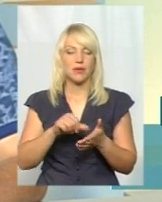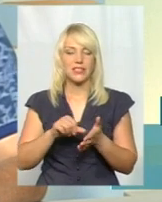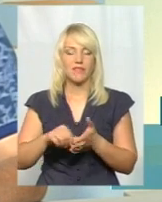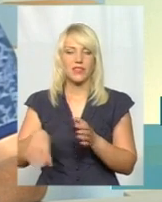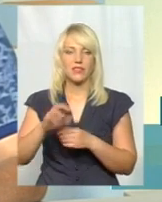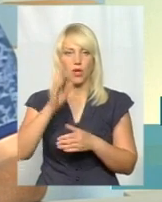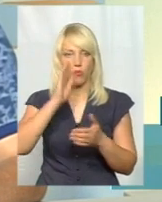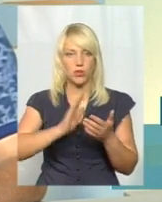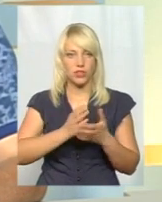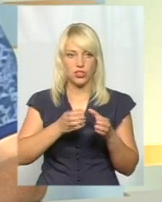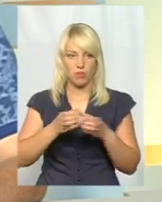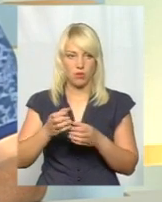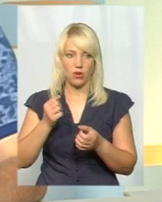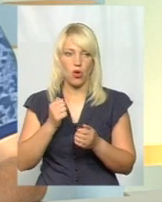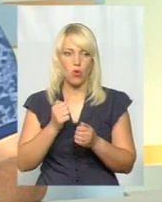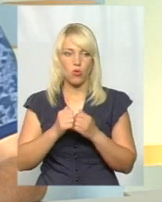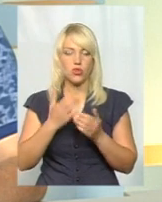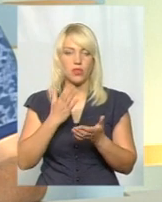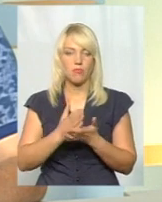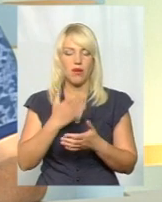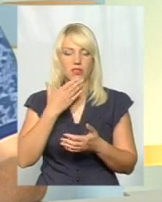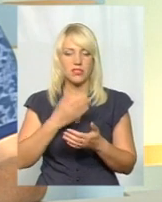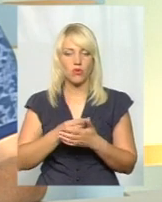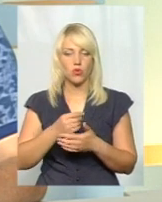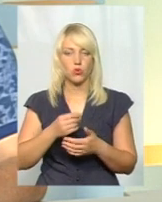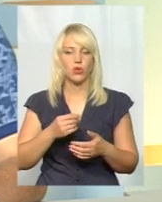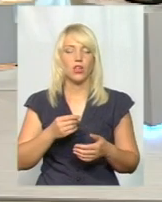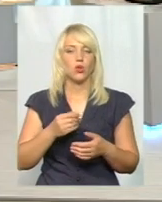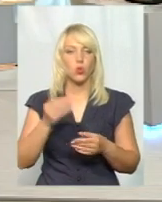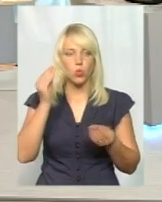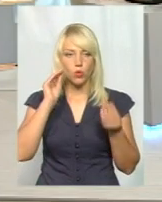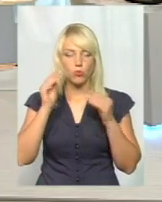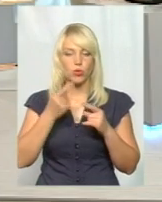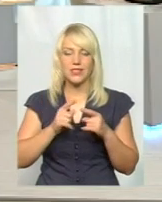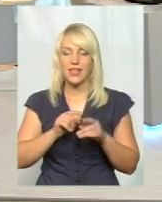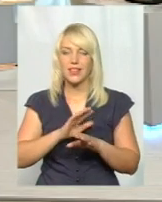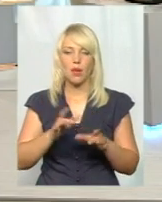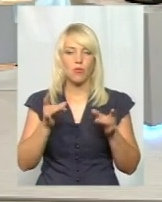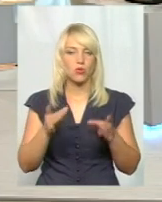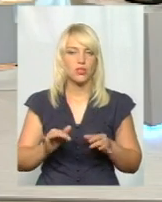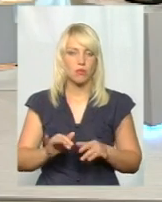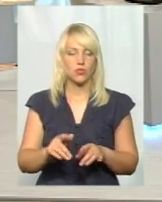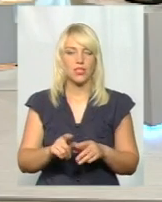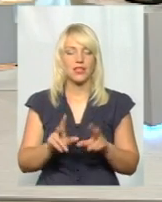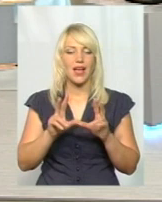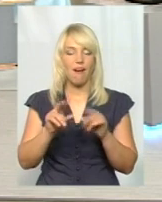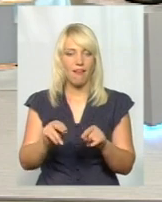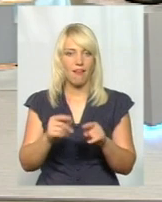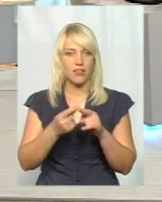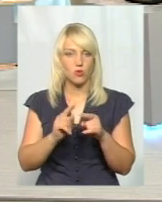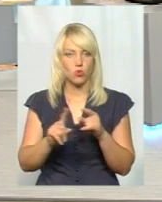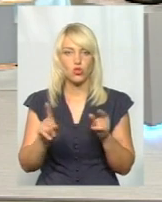політичних партій. Кожен має свою окрему думку. Це дуже непростий процес. І гарантії того, що ми його